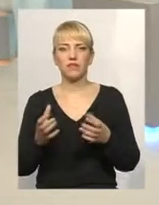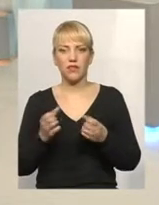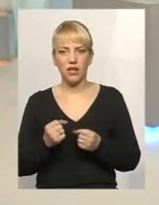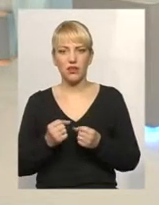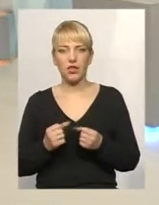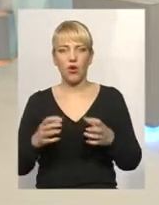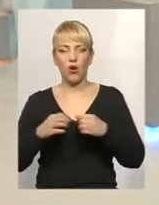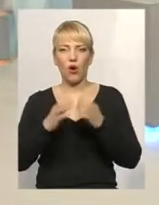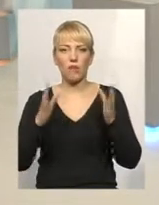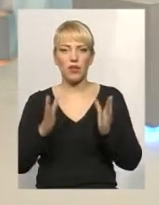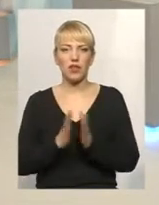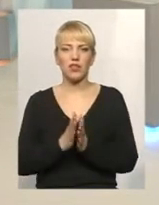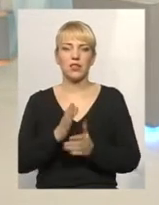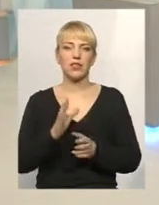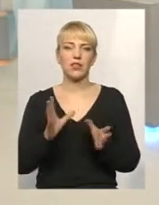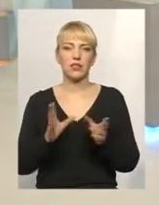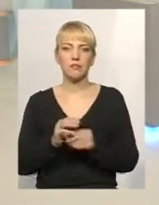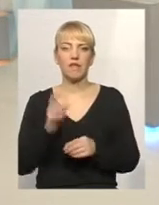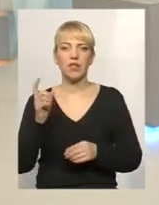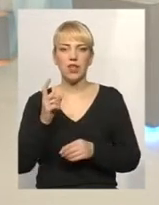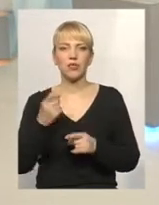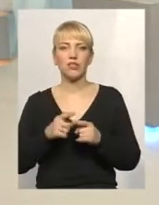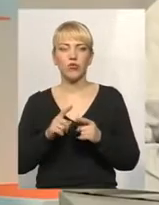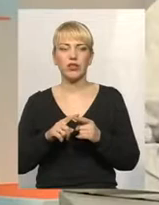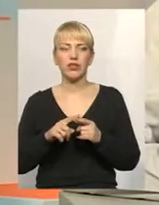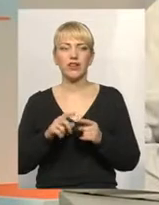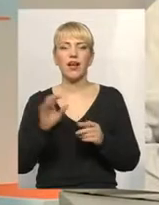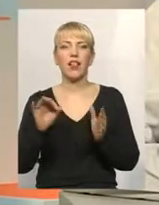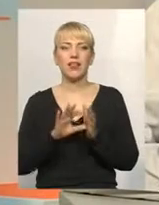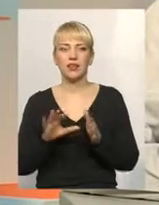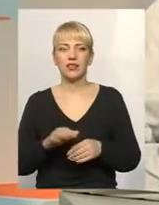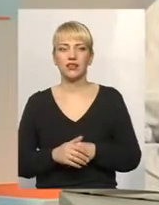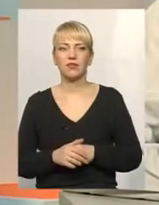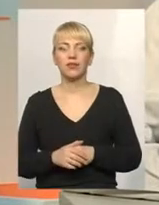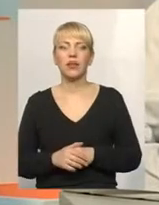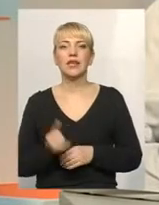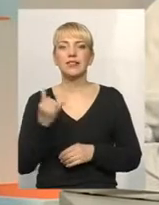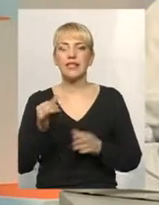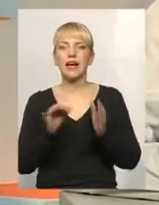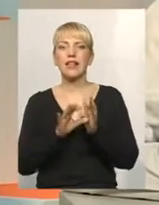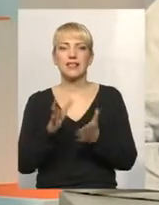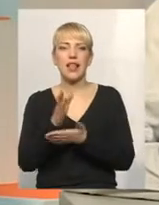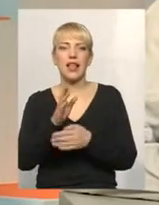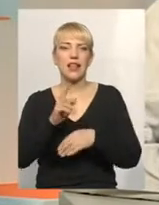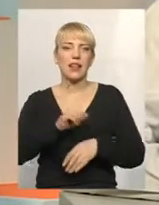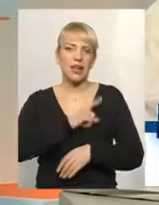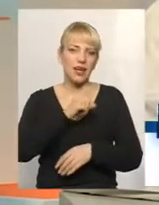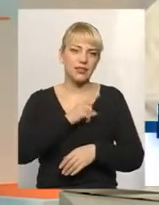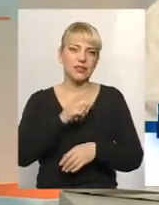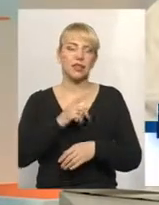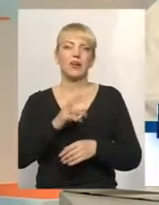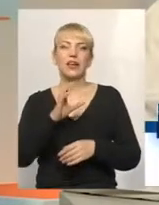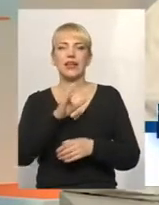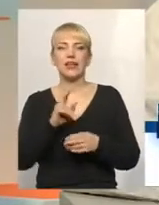співвласників набрати тих електриків? Тих електриків, електриків зараз, електриків, сантехніків будь-де зараз дуже багато.